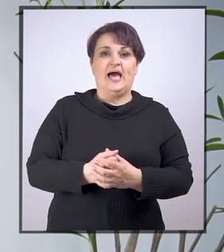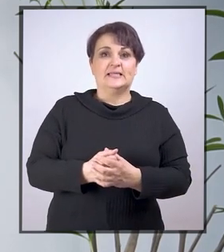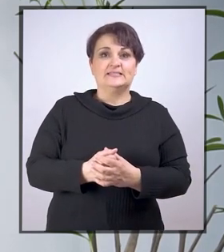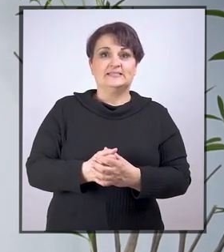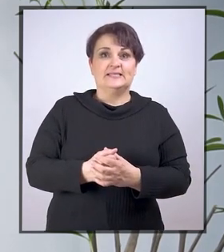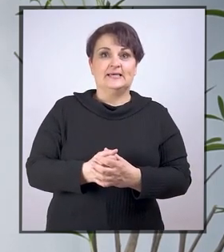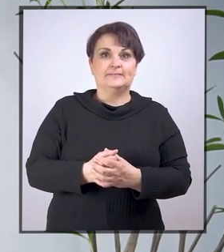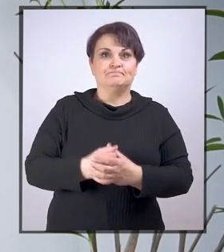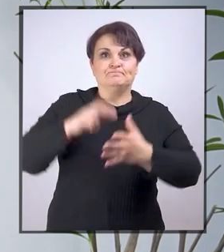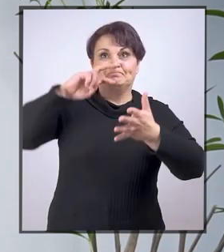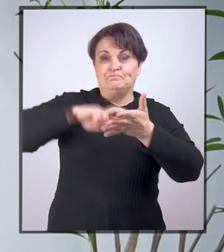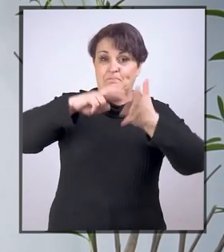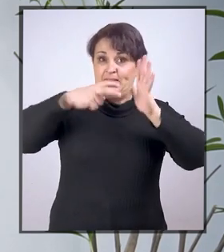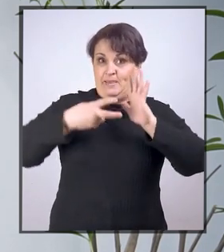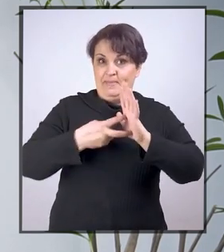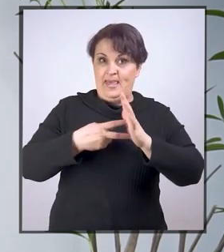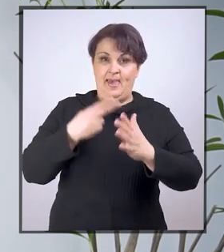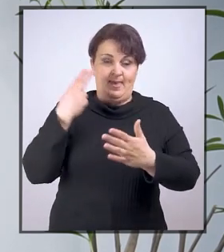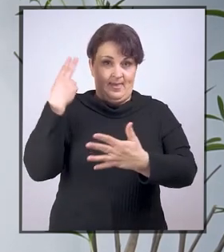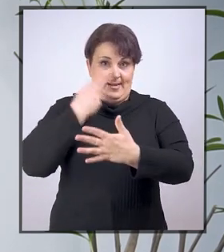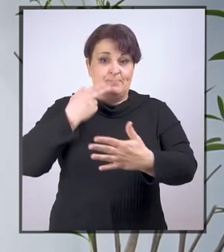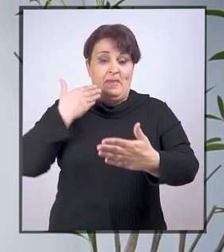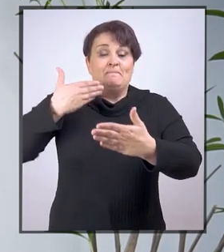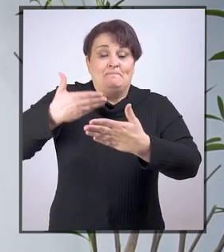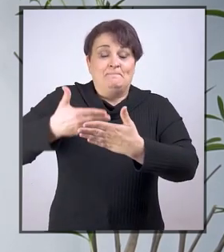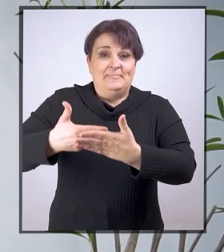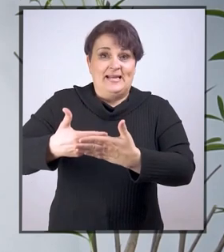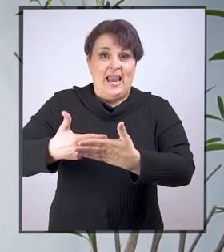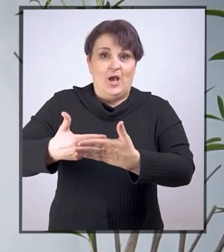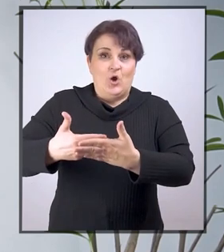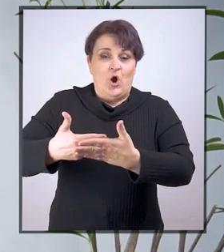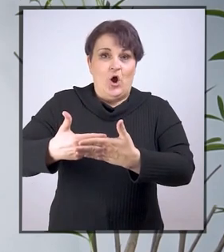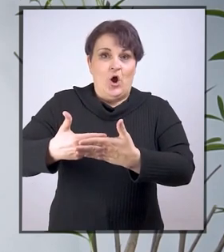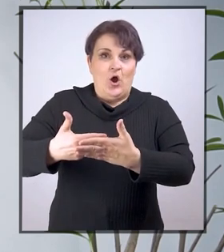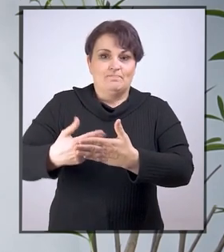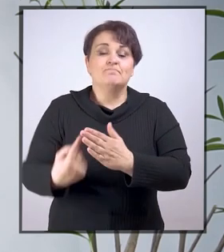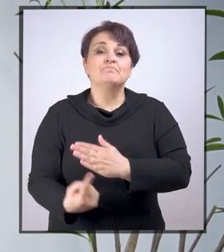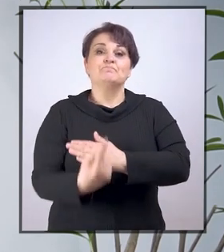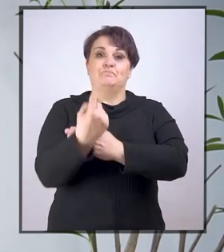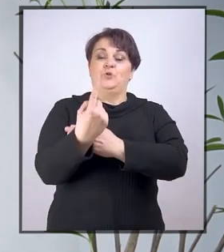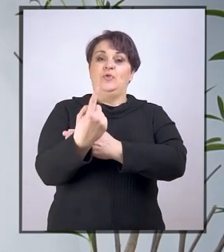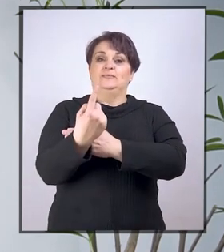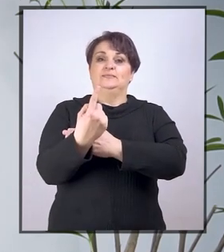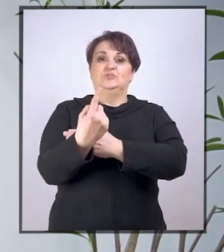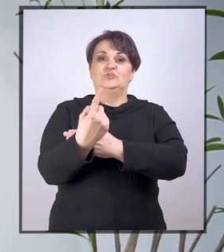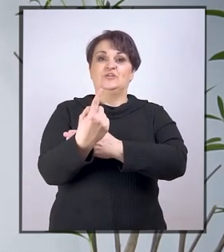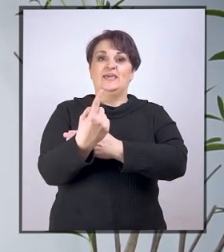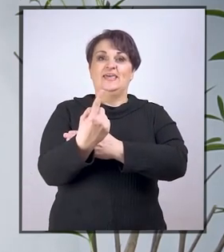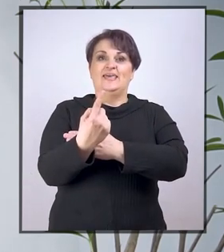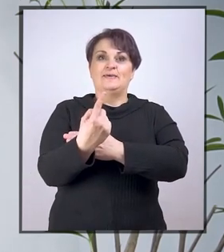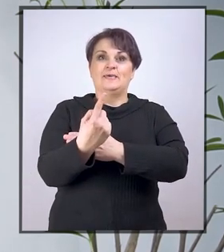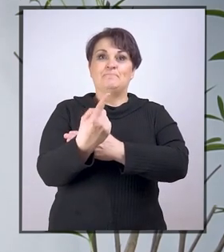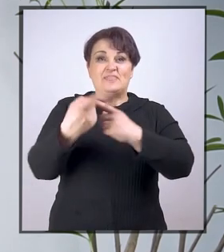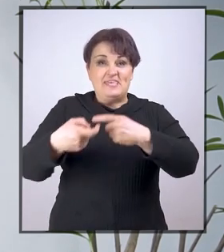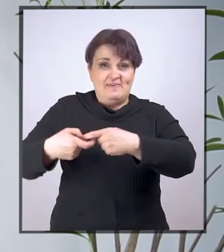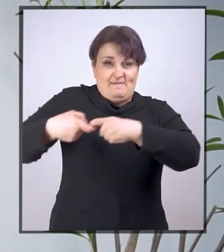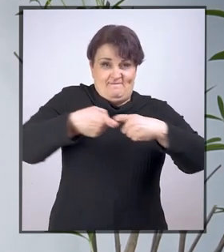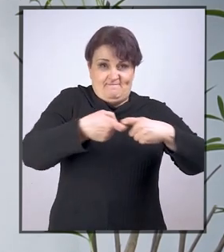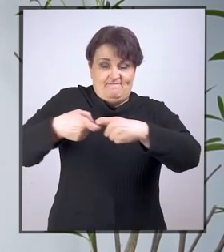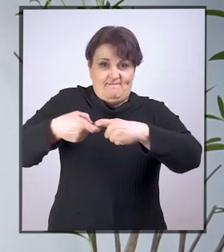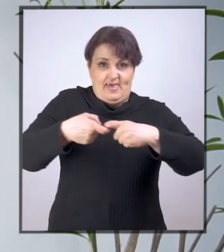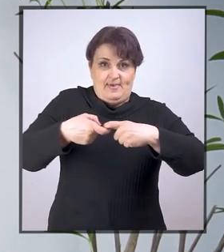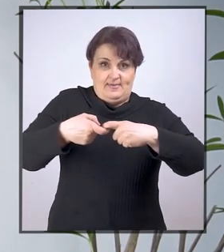Koncept razumne prilagodbe proističe i